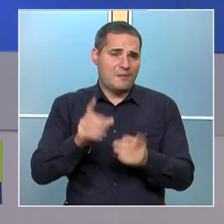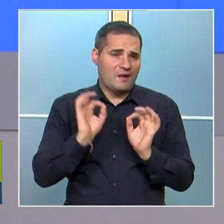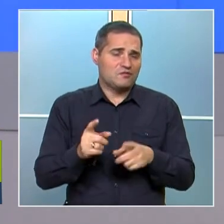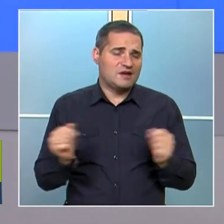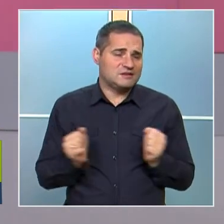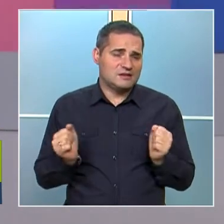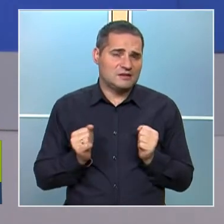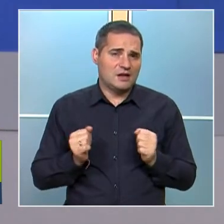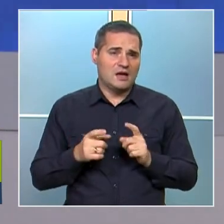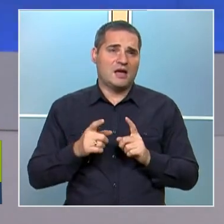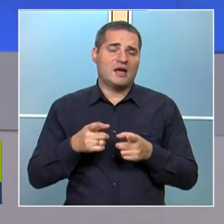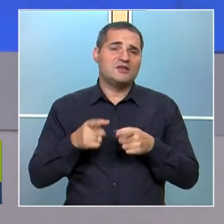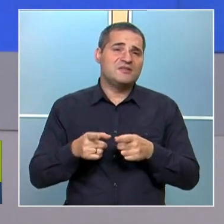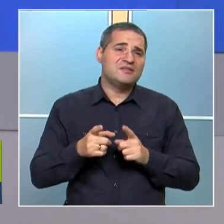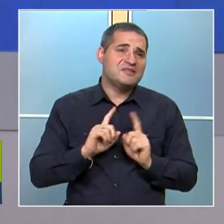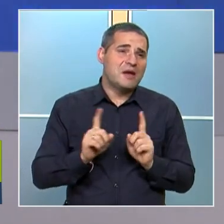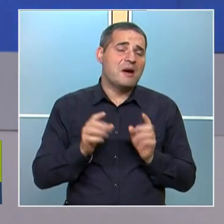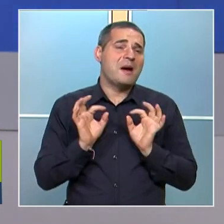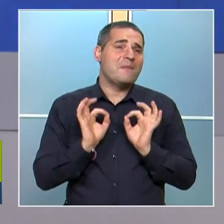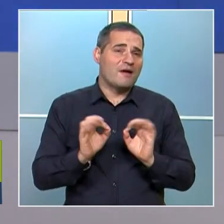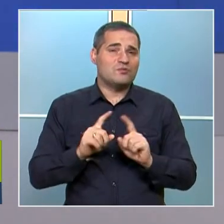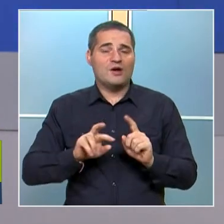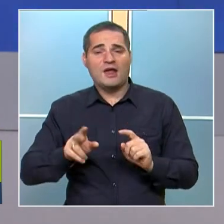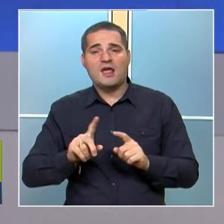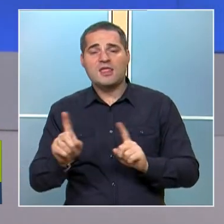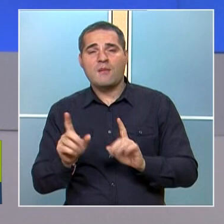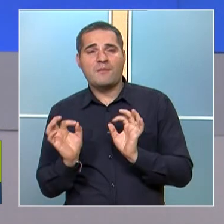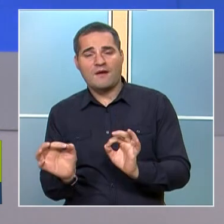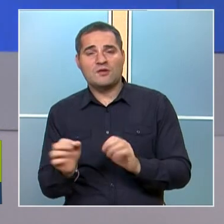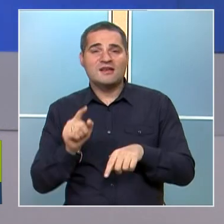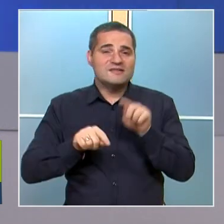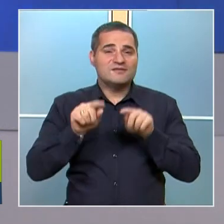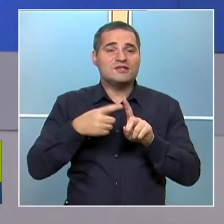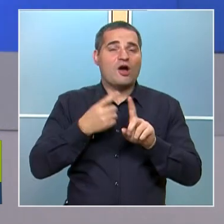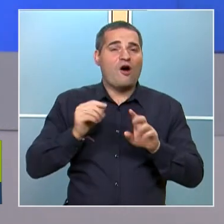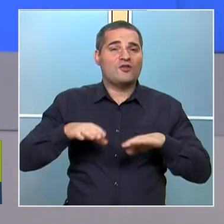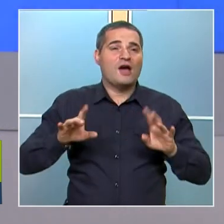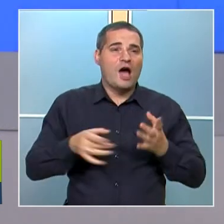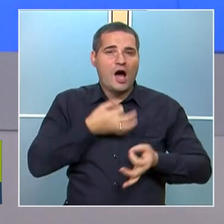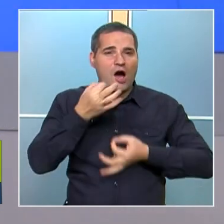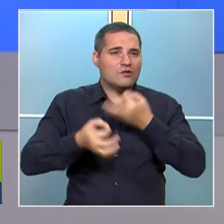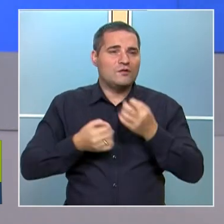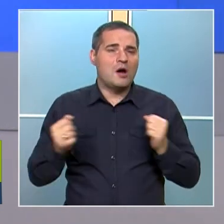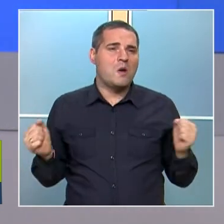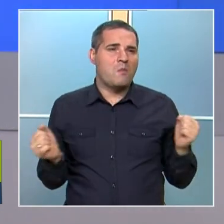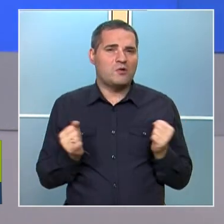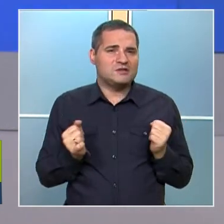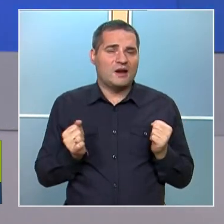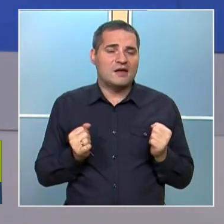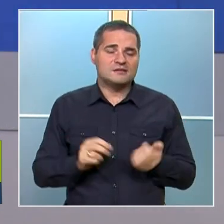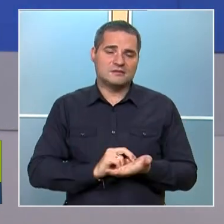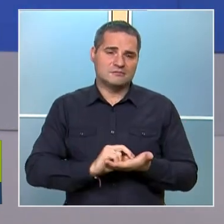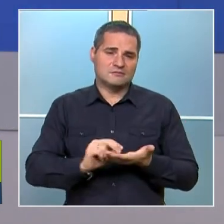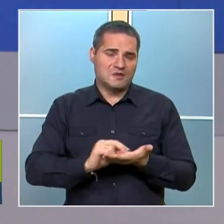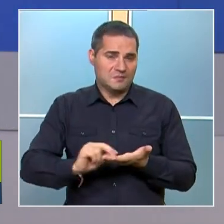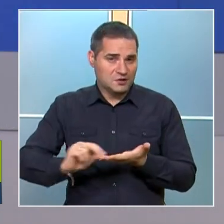стресира. И пак то пак няма правилно и неправилно. Зависи много от самото дете. Ако той е свикнал под стрес, такъв да...